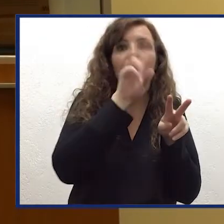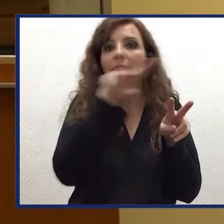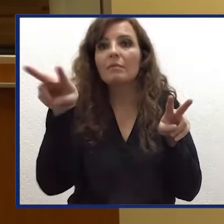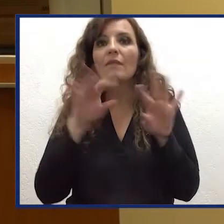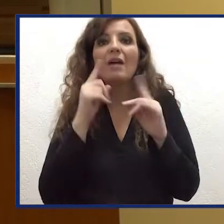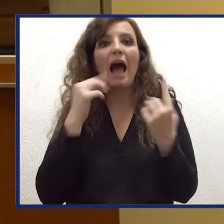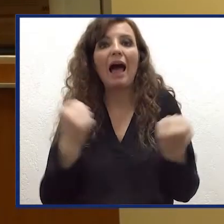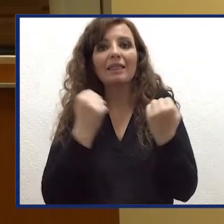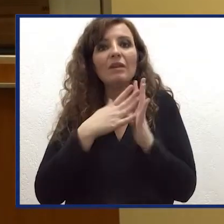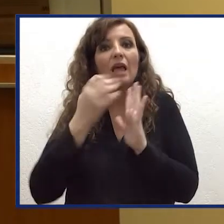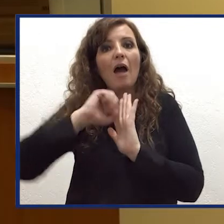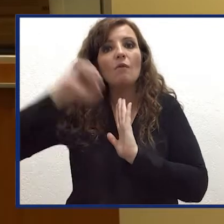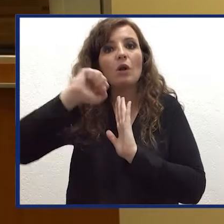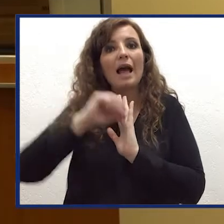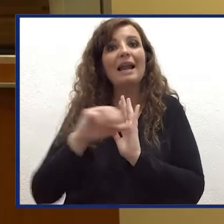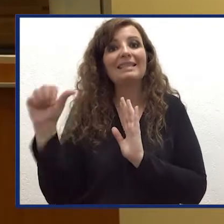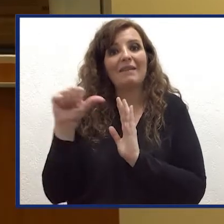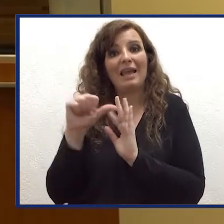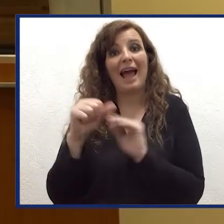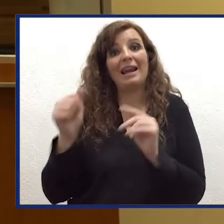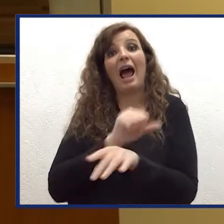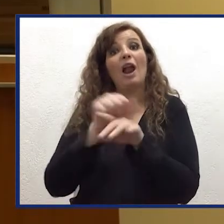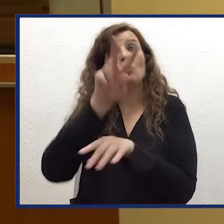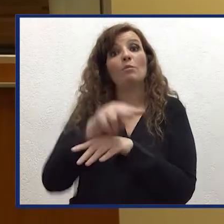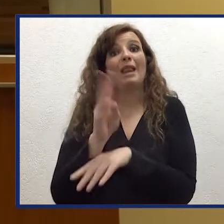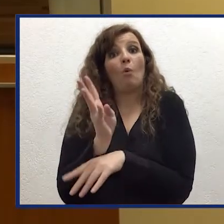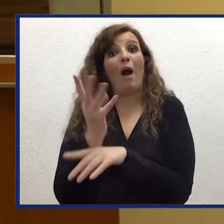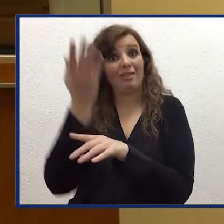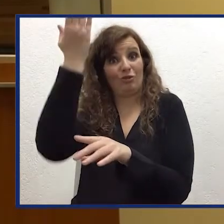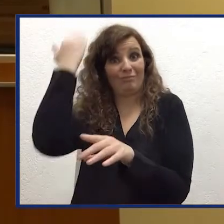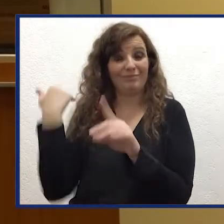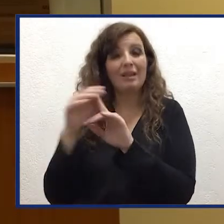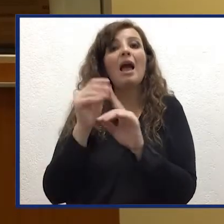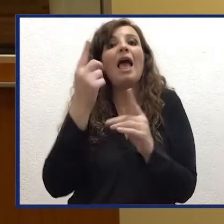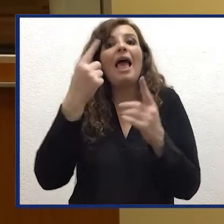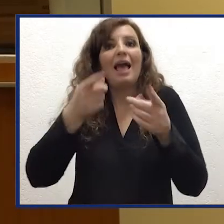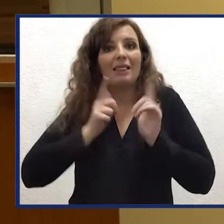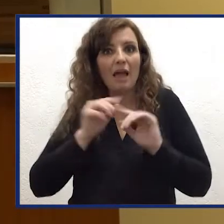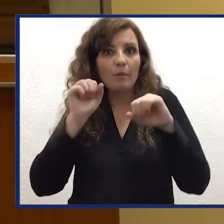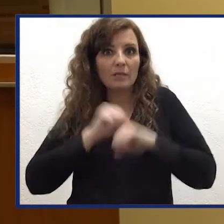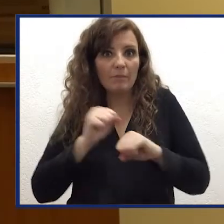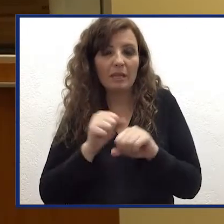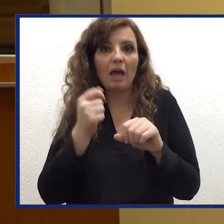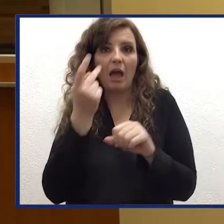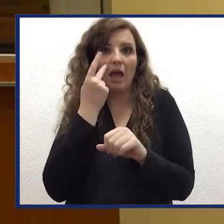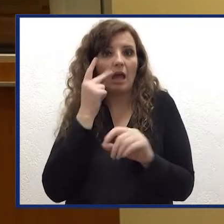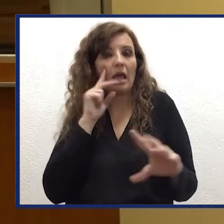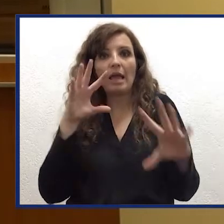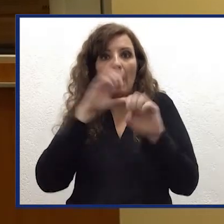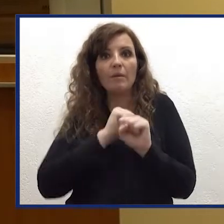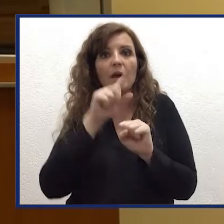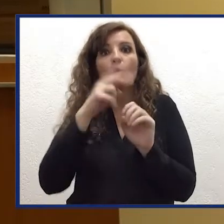monitoraggio dell'attività vulcanica della Samayama nel 2004 e consentendoci di individuare